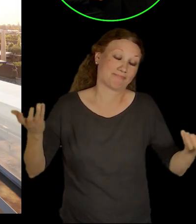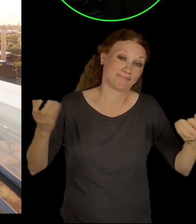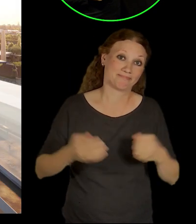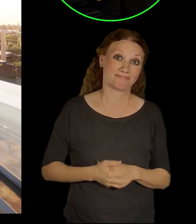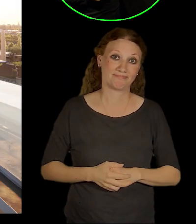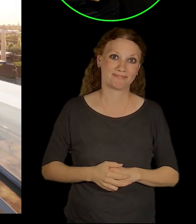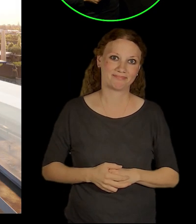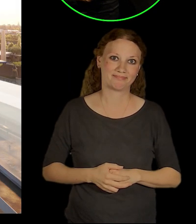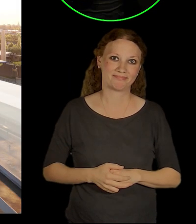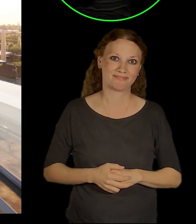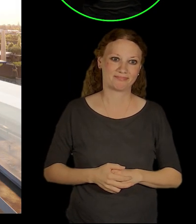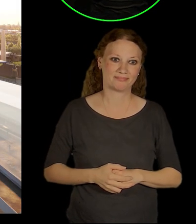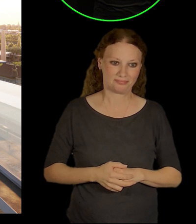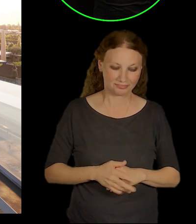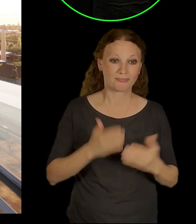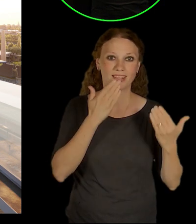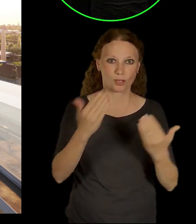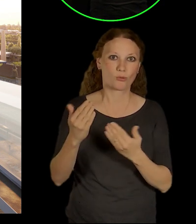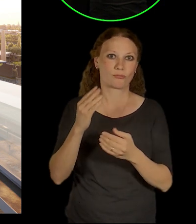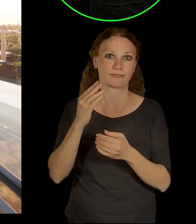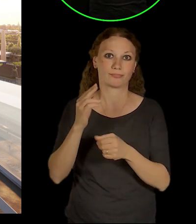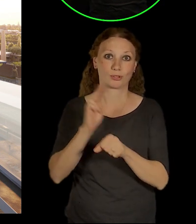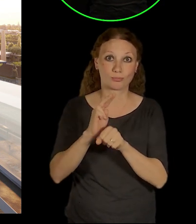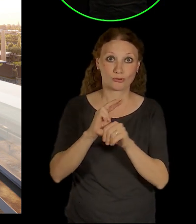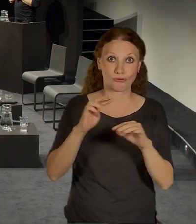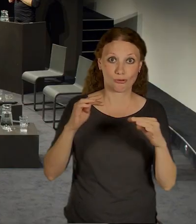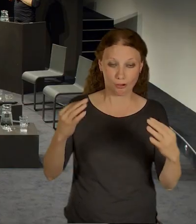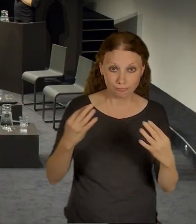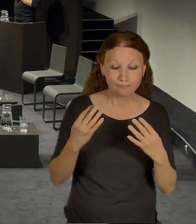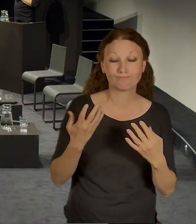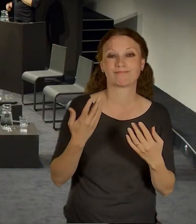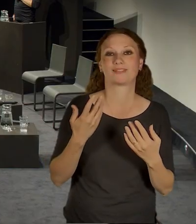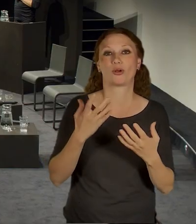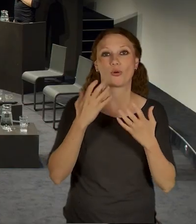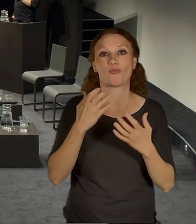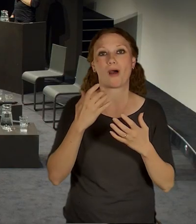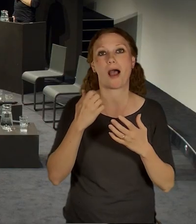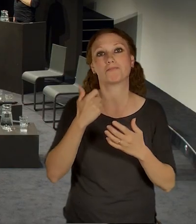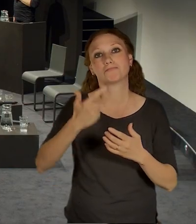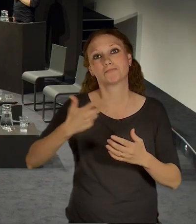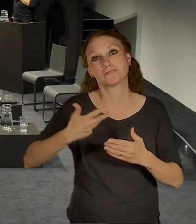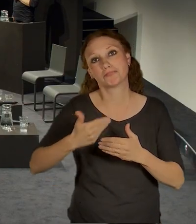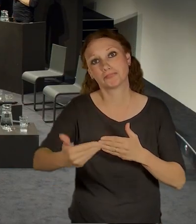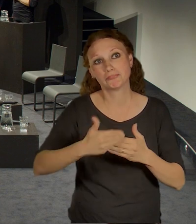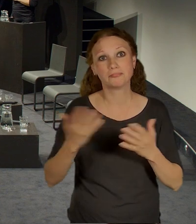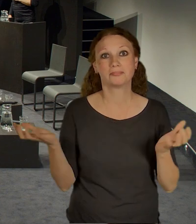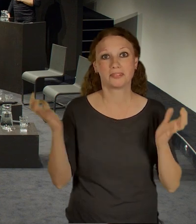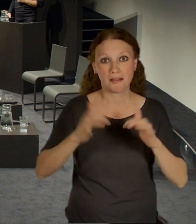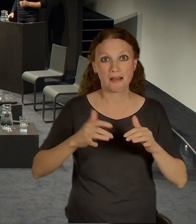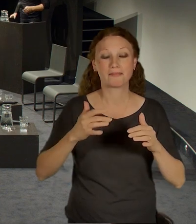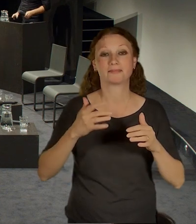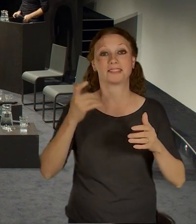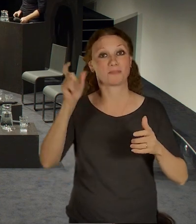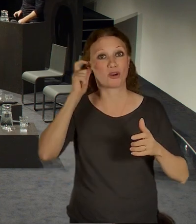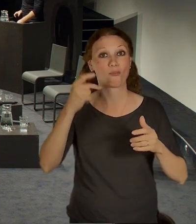Tak jo. Tak děkuju a doufám, že sejdeme za pár let na Smíchově při nějaké pásce. Díky.